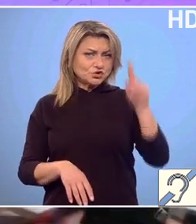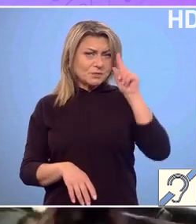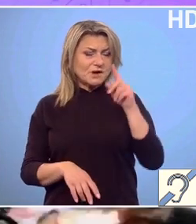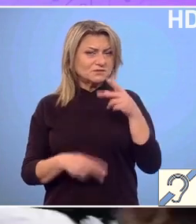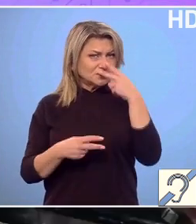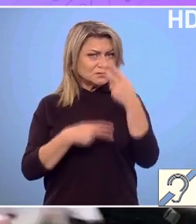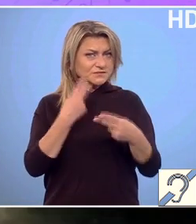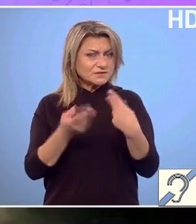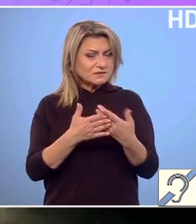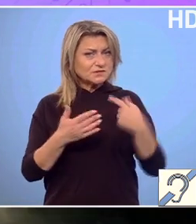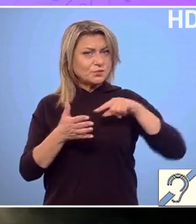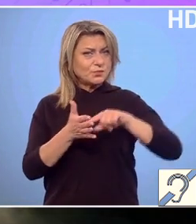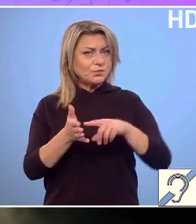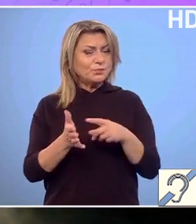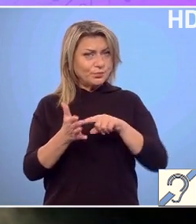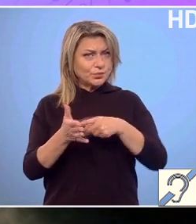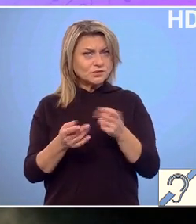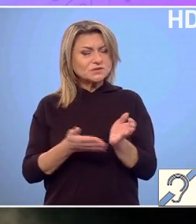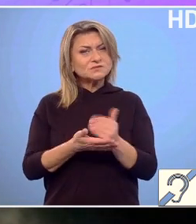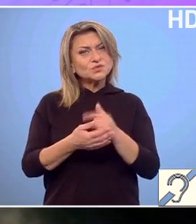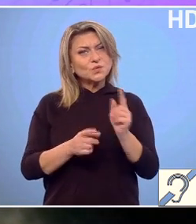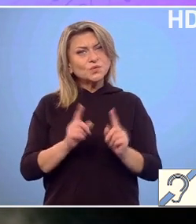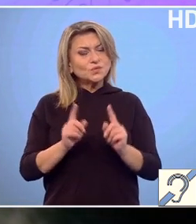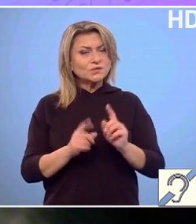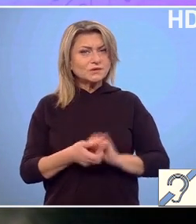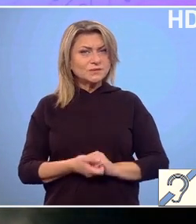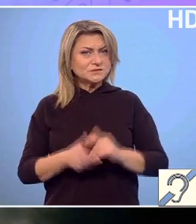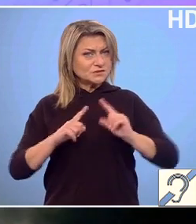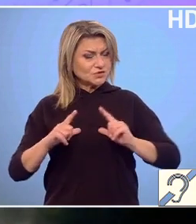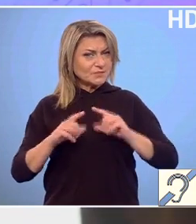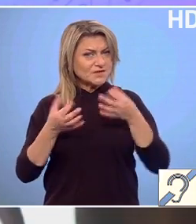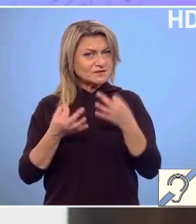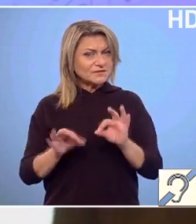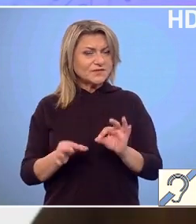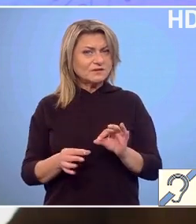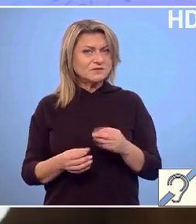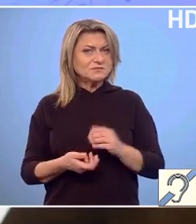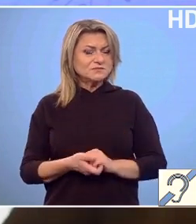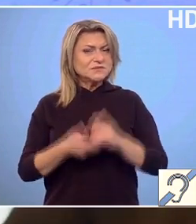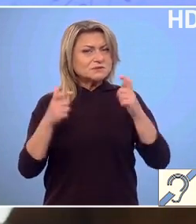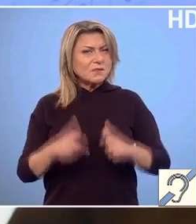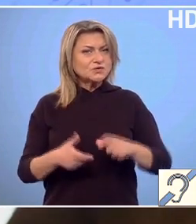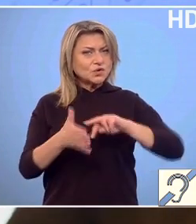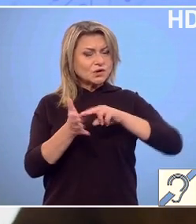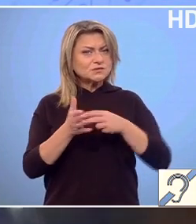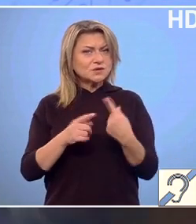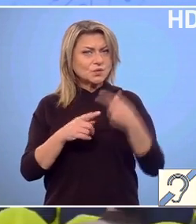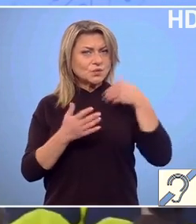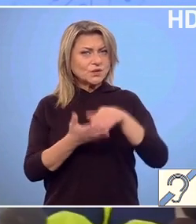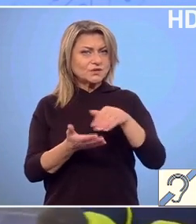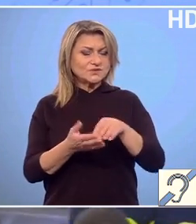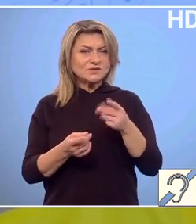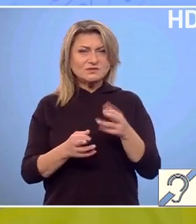vizitez un astfel de punct de colectare și poate că unii se așteaptă să fie vreun spațiu organizat, cu cheltuială,